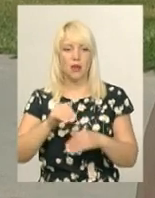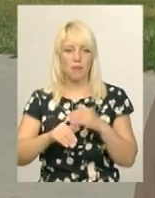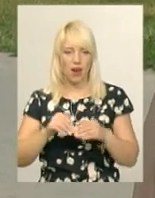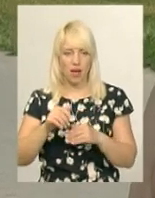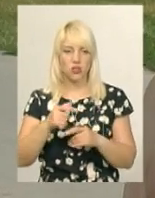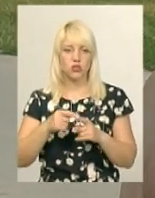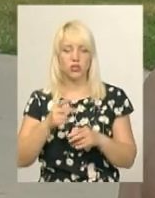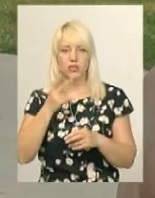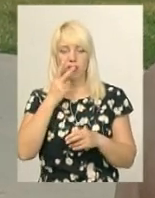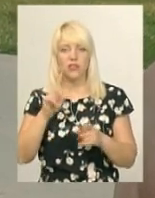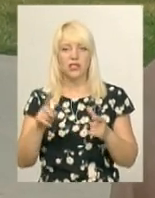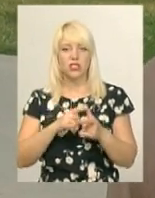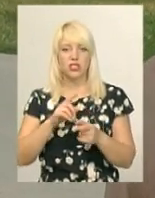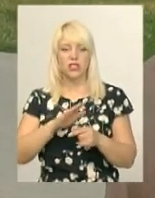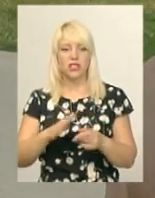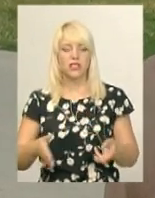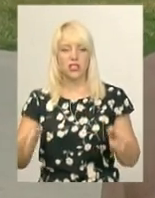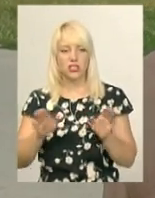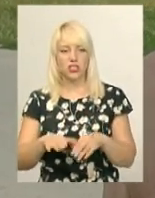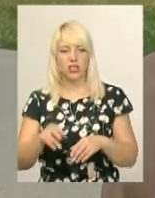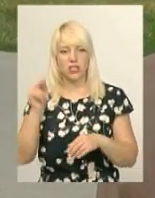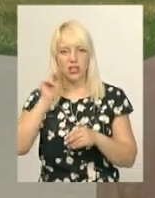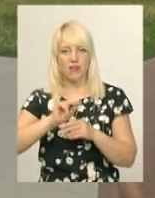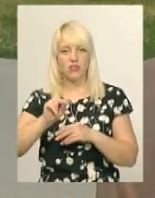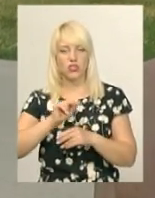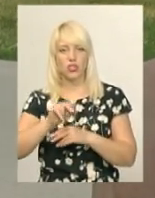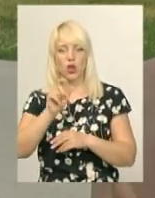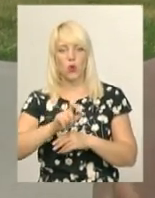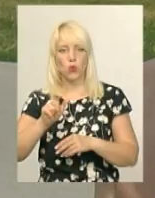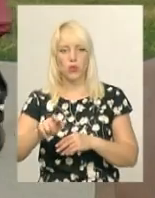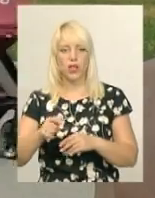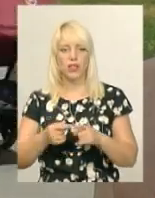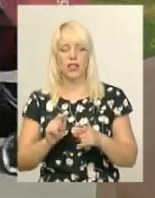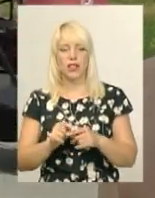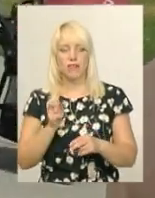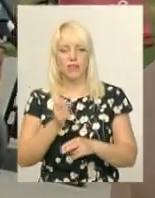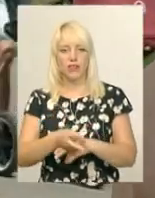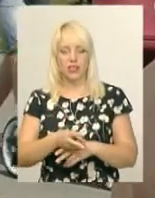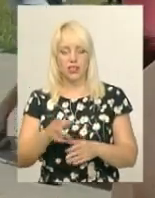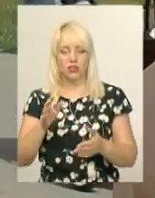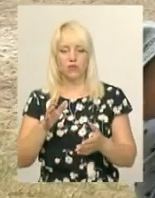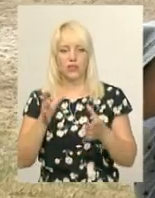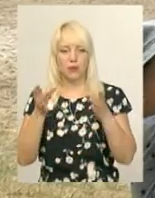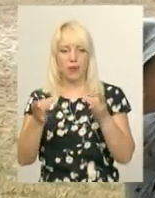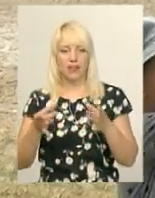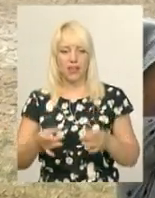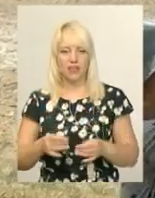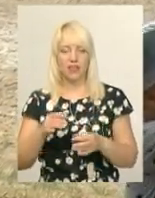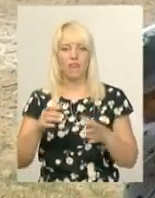чи не позалишали. Навчили людей вже кидати пакети в мусорні баки.